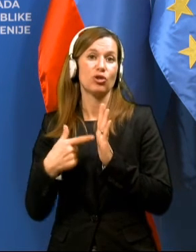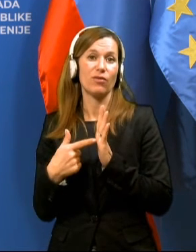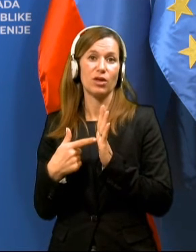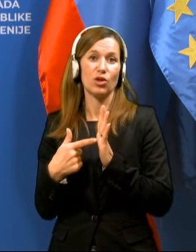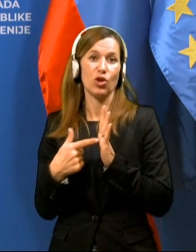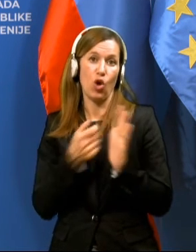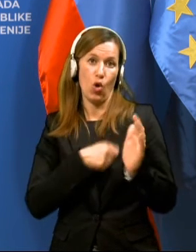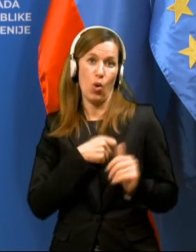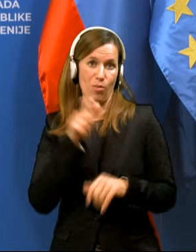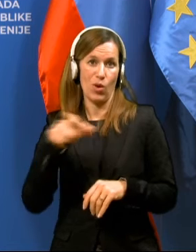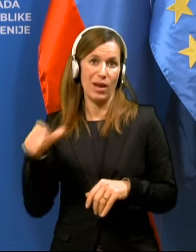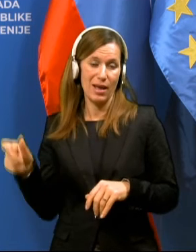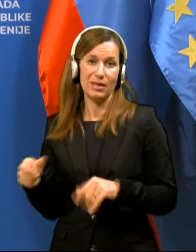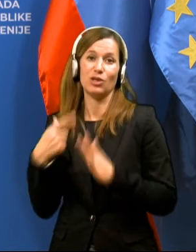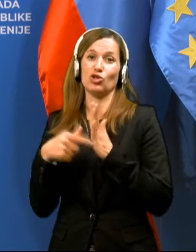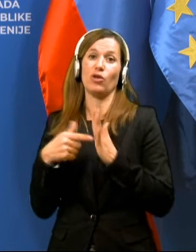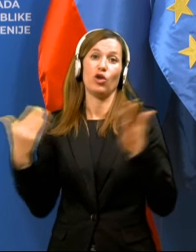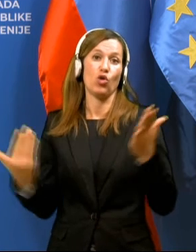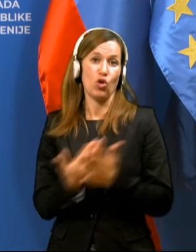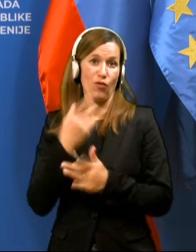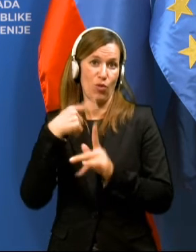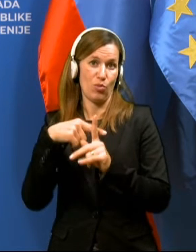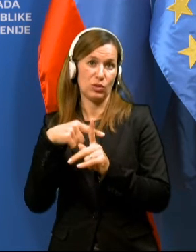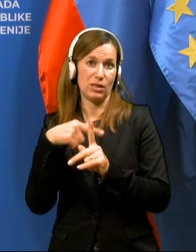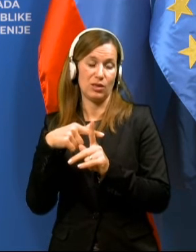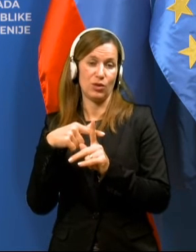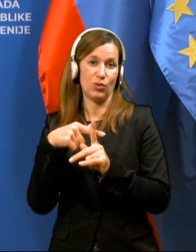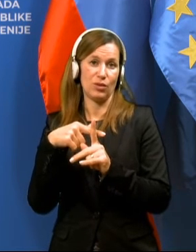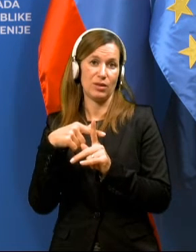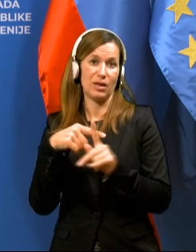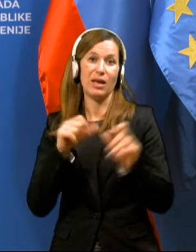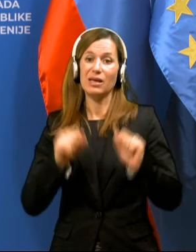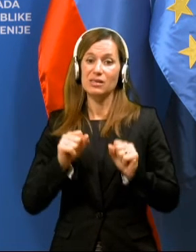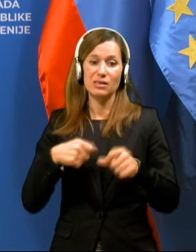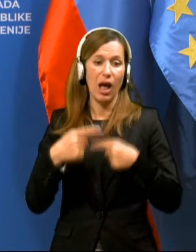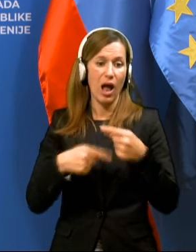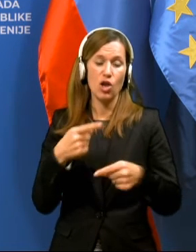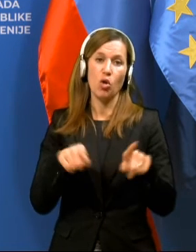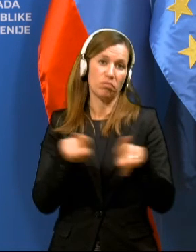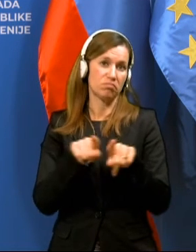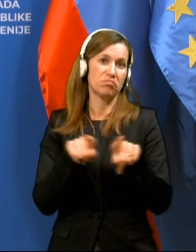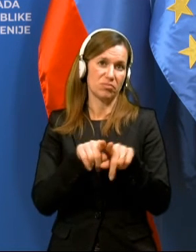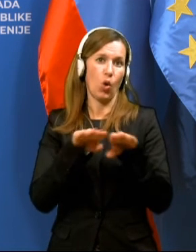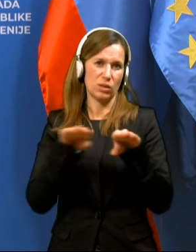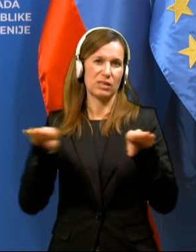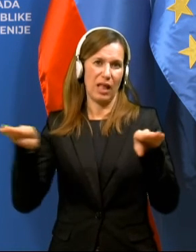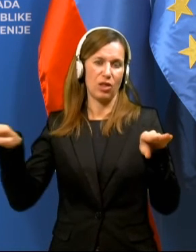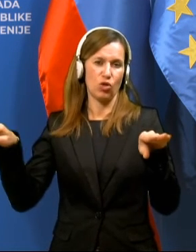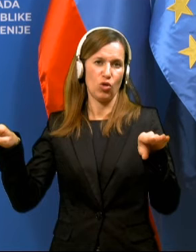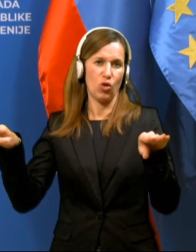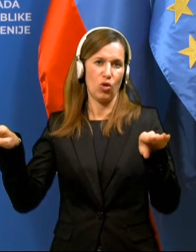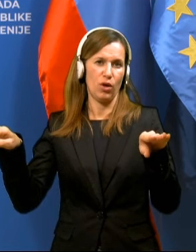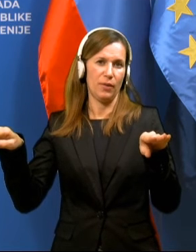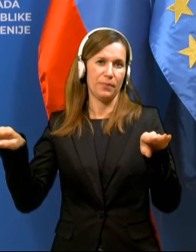obolelih, število na novo pozitivnih, vščas nekje konstantno, je bilo